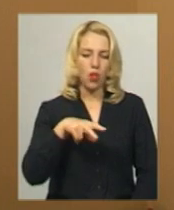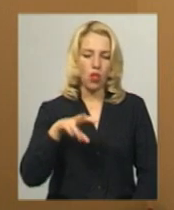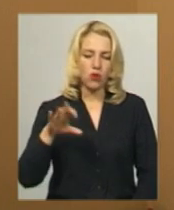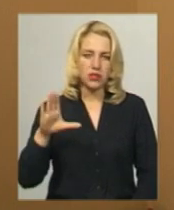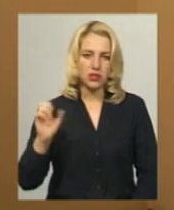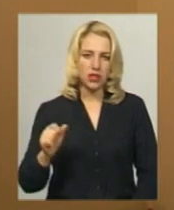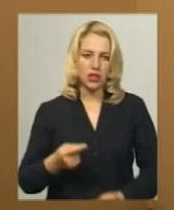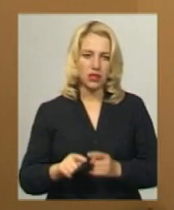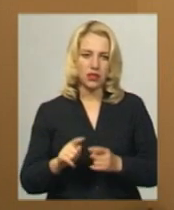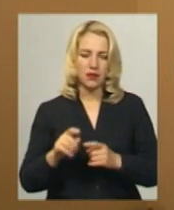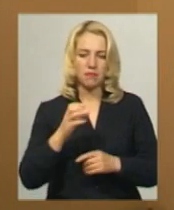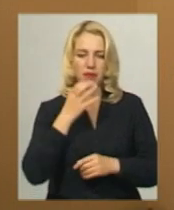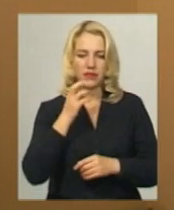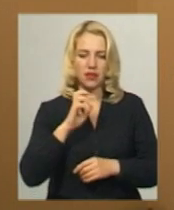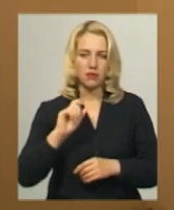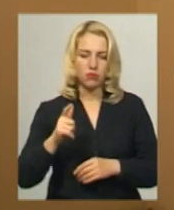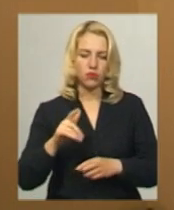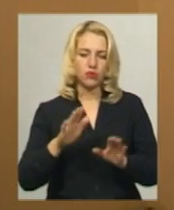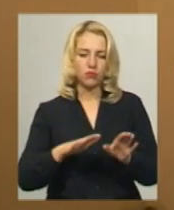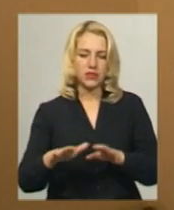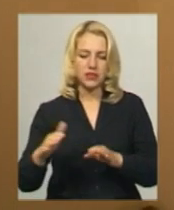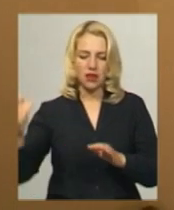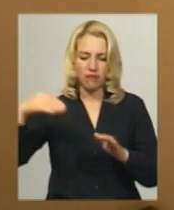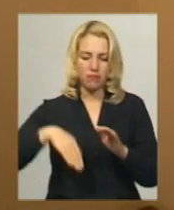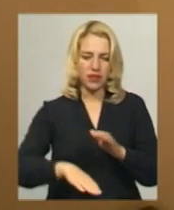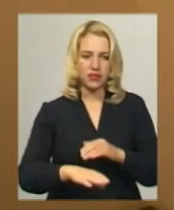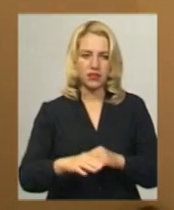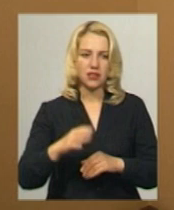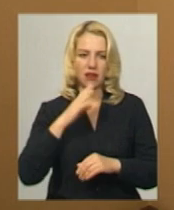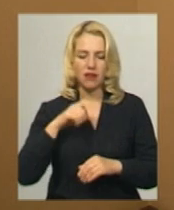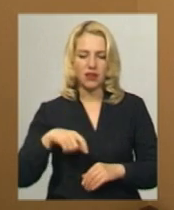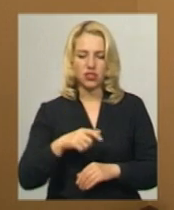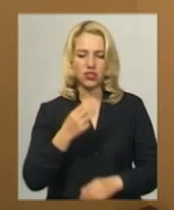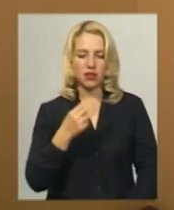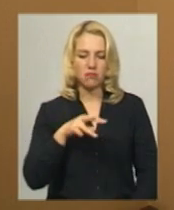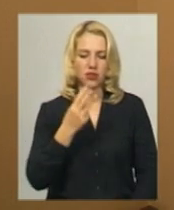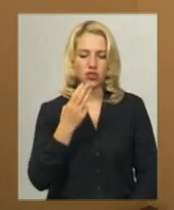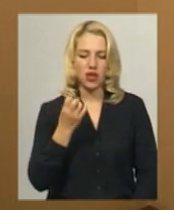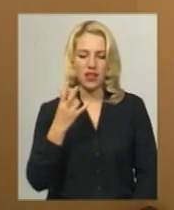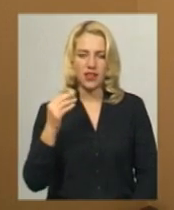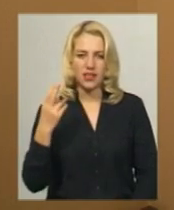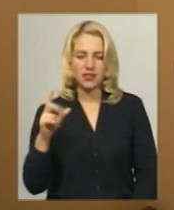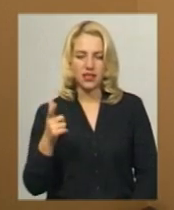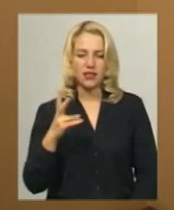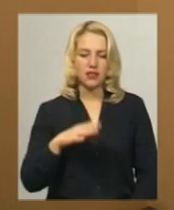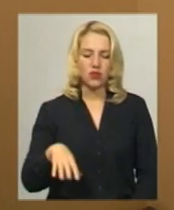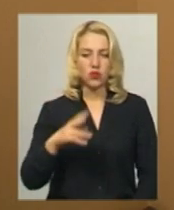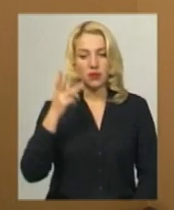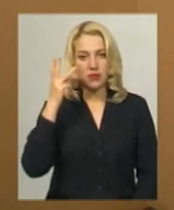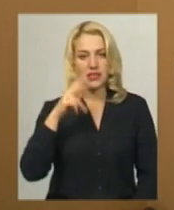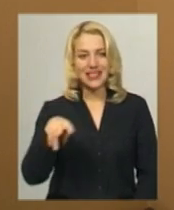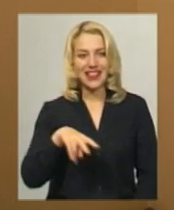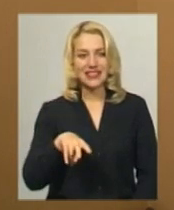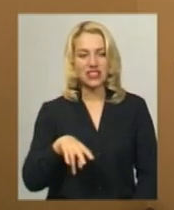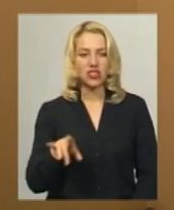вод річки Південний Бух в місцях впадіння річки Мшанець та річки Плоска на території Хмельницького та Литичівського районів.